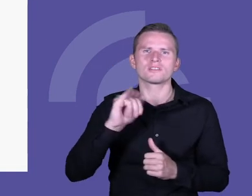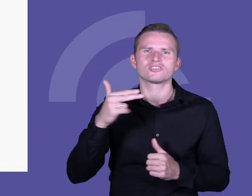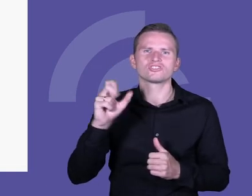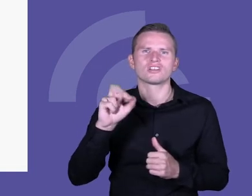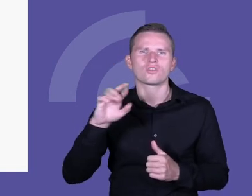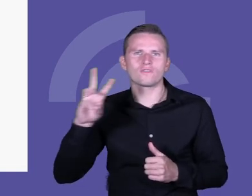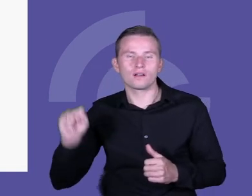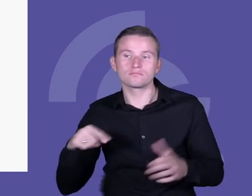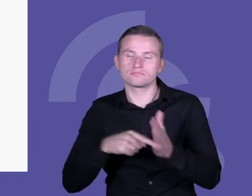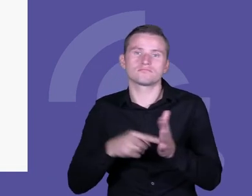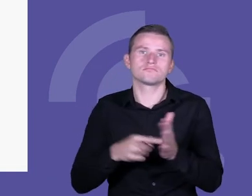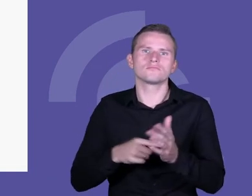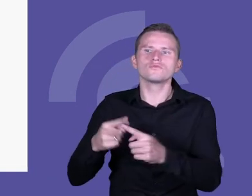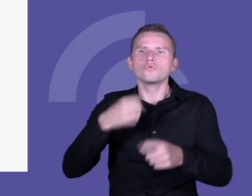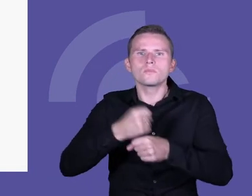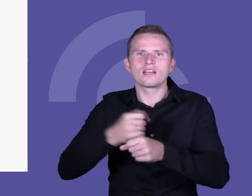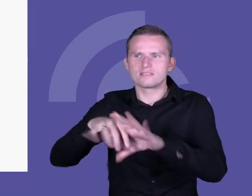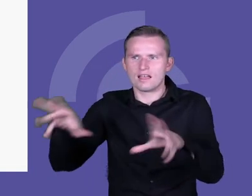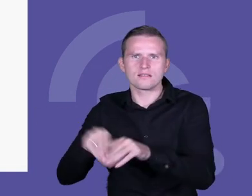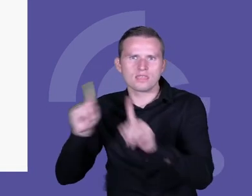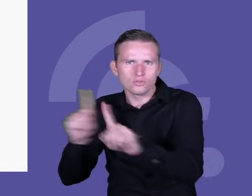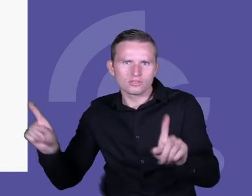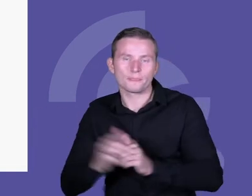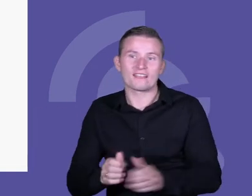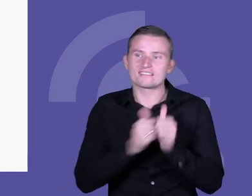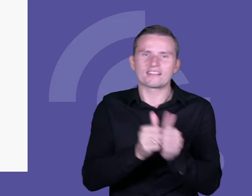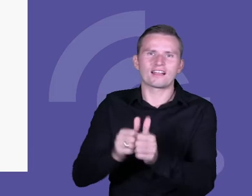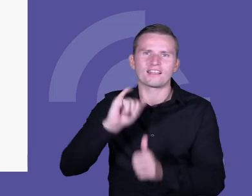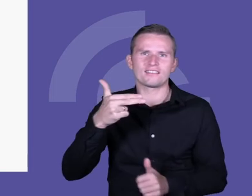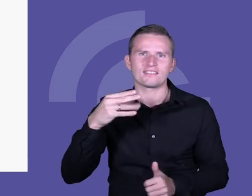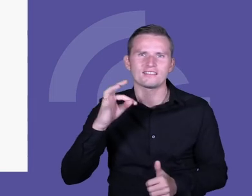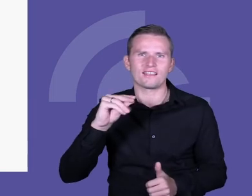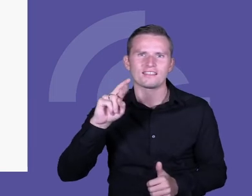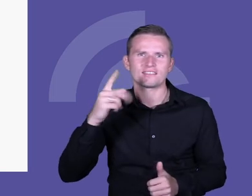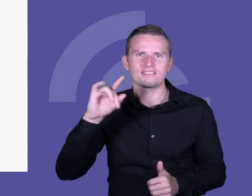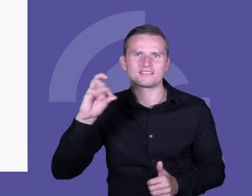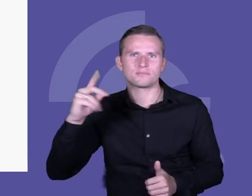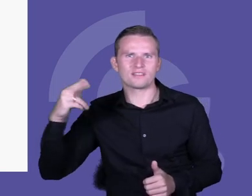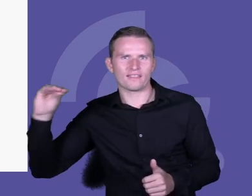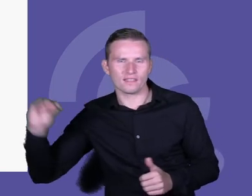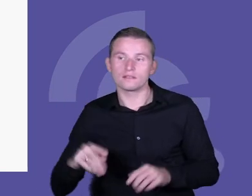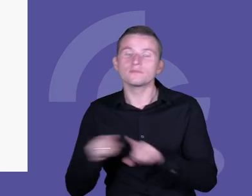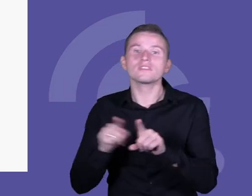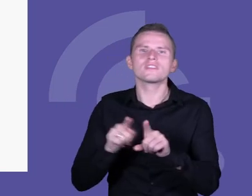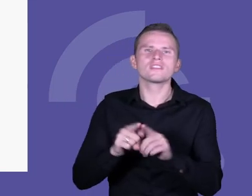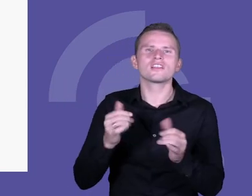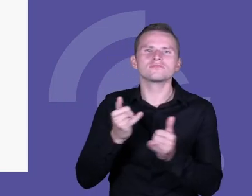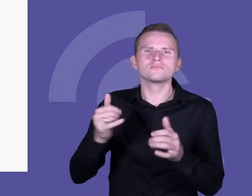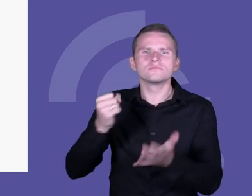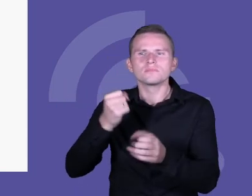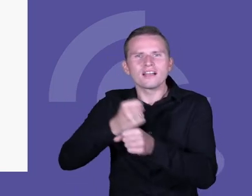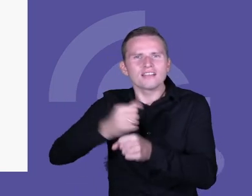współpraca między nauczycielami, zadania interdyscyplinarne, też autorskie, praca nad relacjami łask, czy też